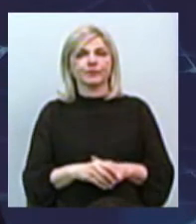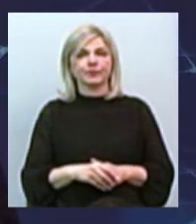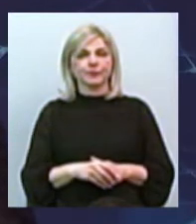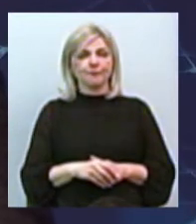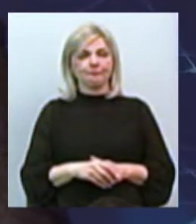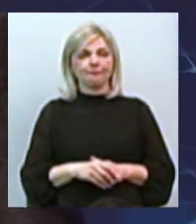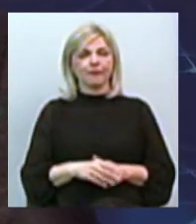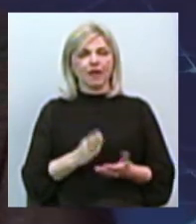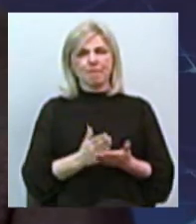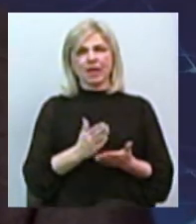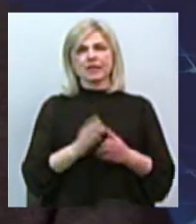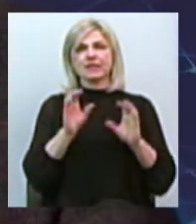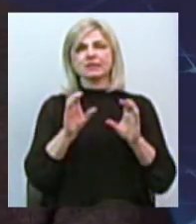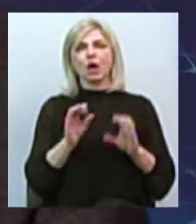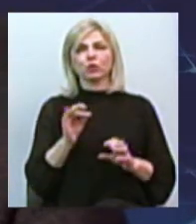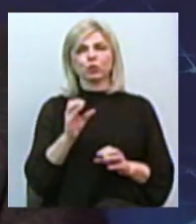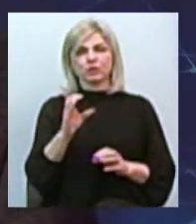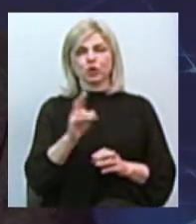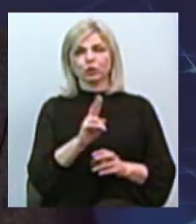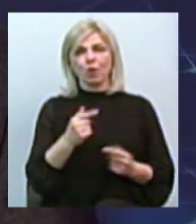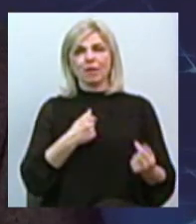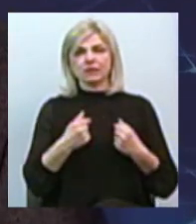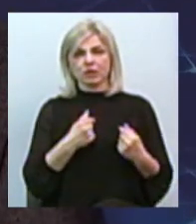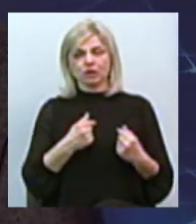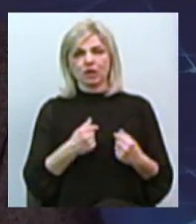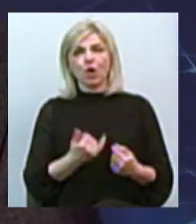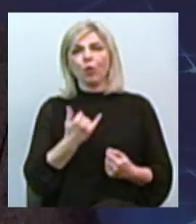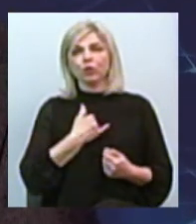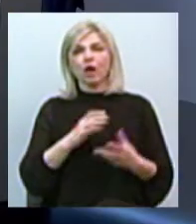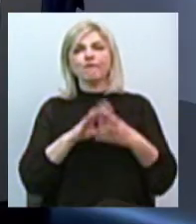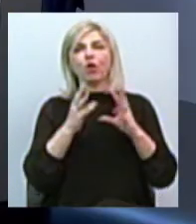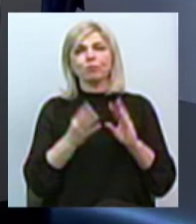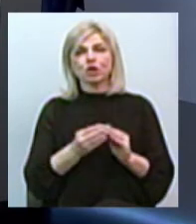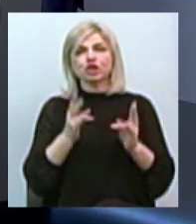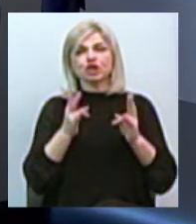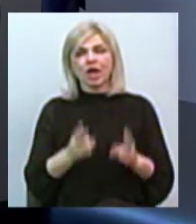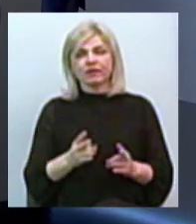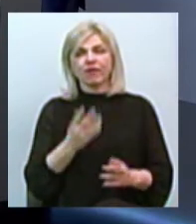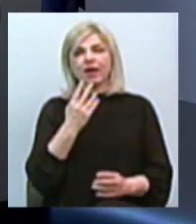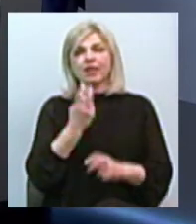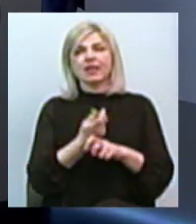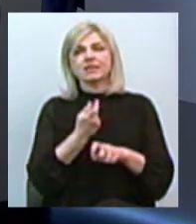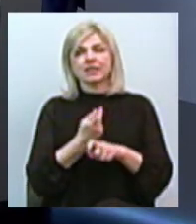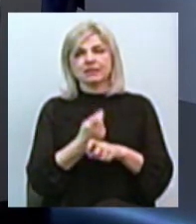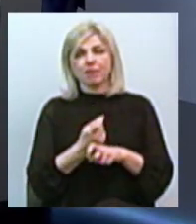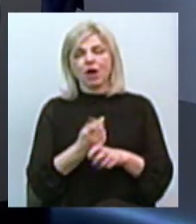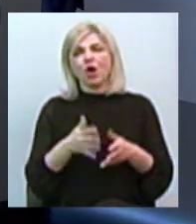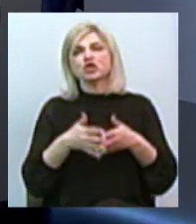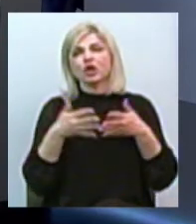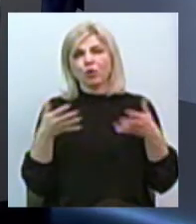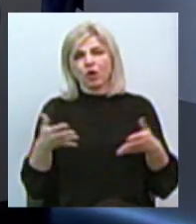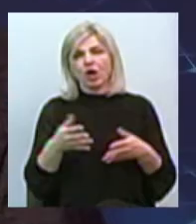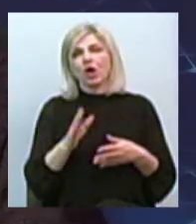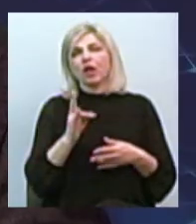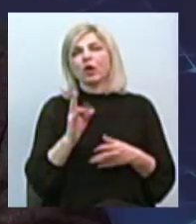проще пострадали? Понимаєте, у нас в общині понятие жертва нацизма більш широкое, ніж тільки ті, які